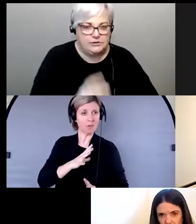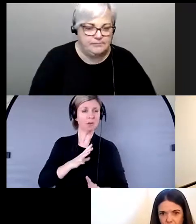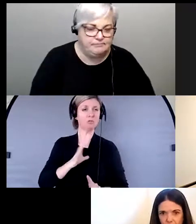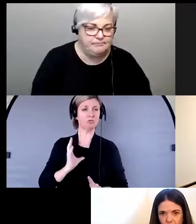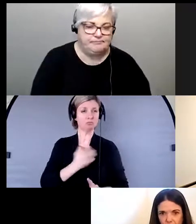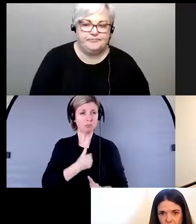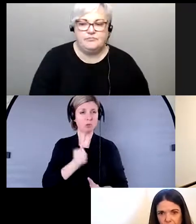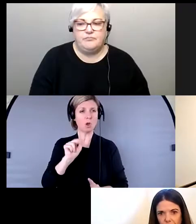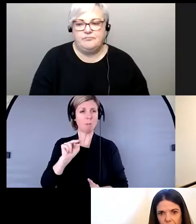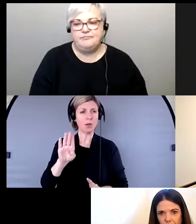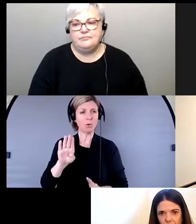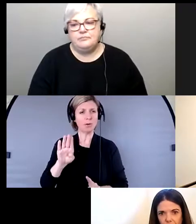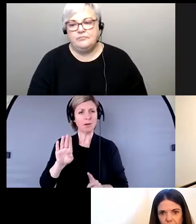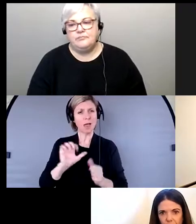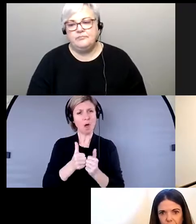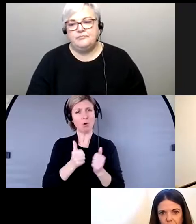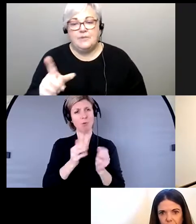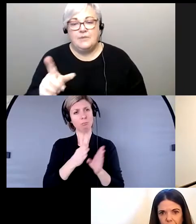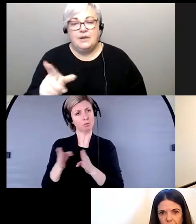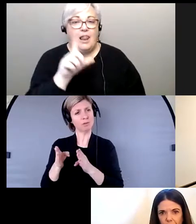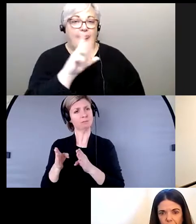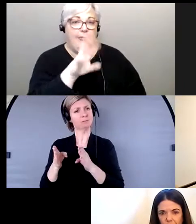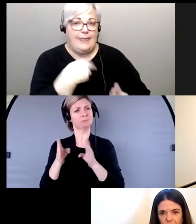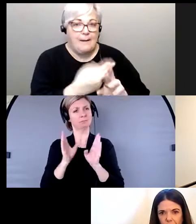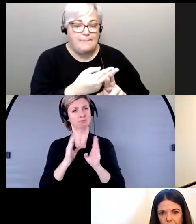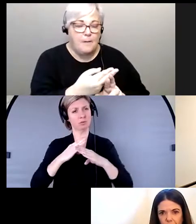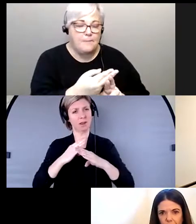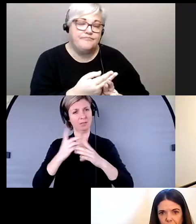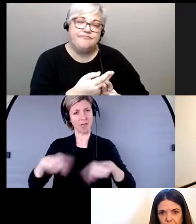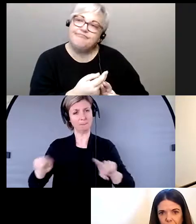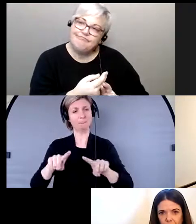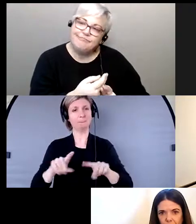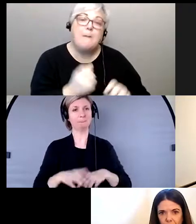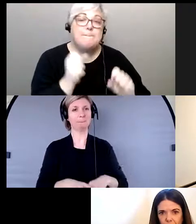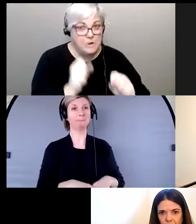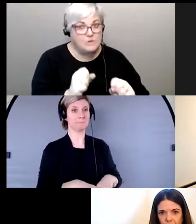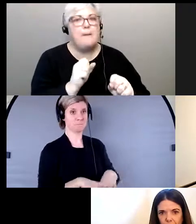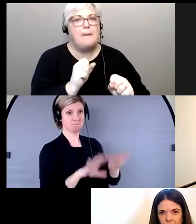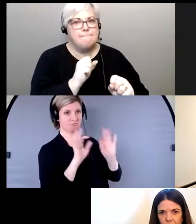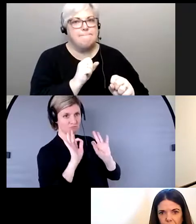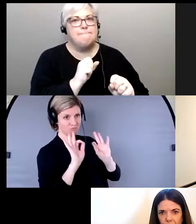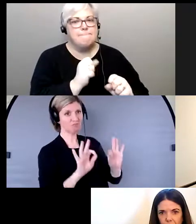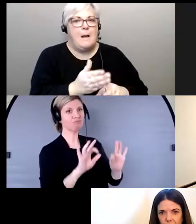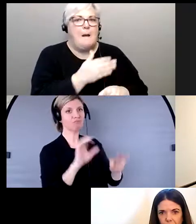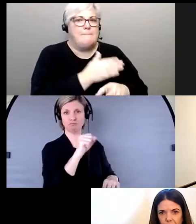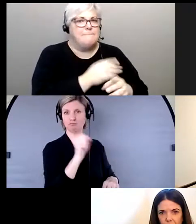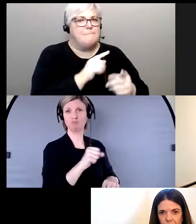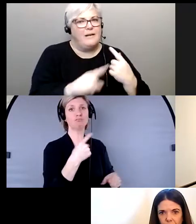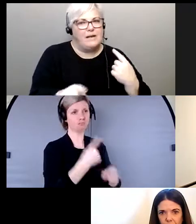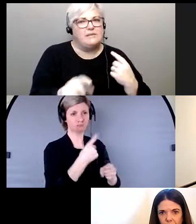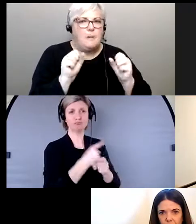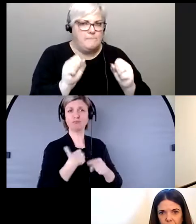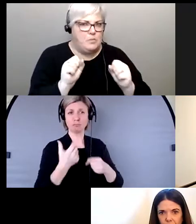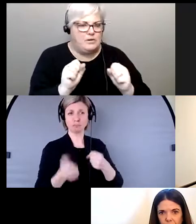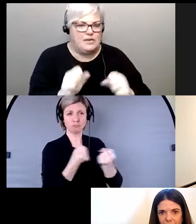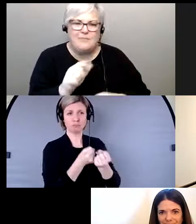Bon, je dirais que, bon, on peut faire beaucoup de travail de prévention et on peut créer des relations. J'ai beaucoup